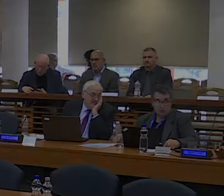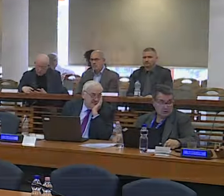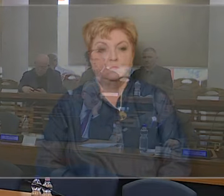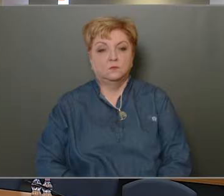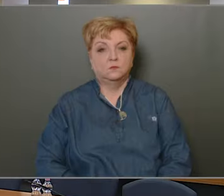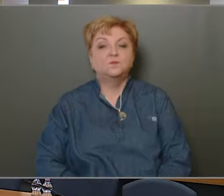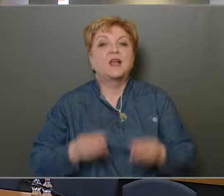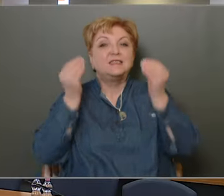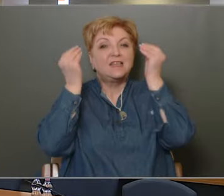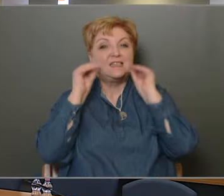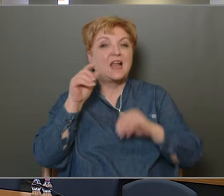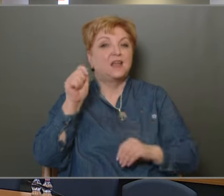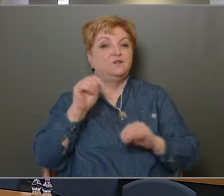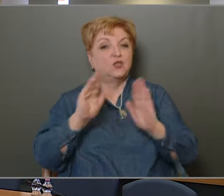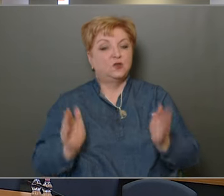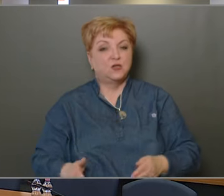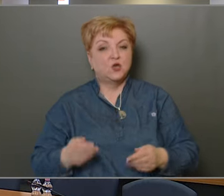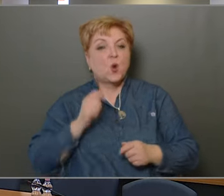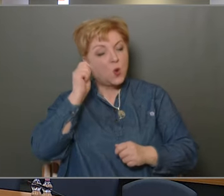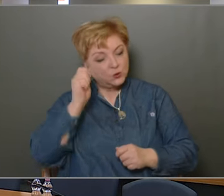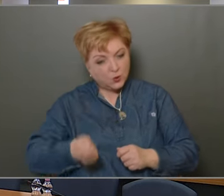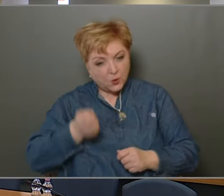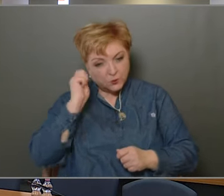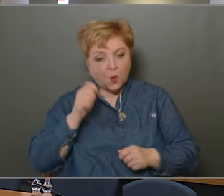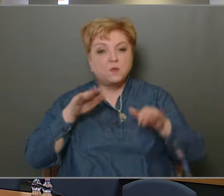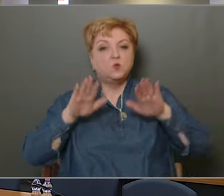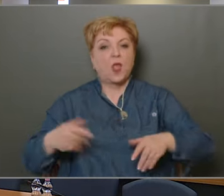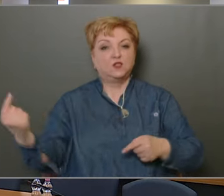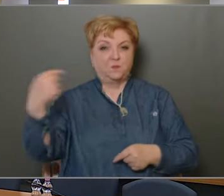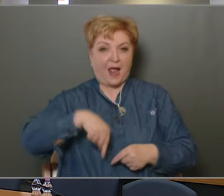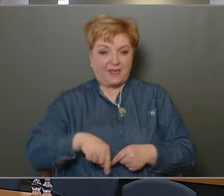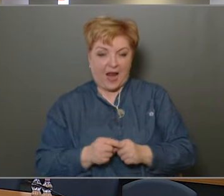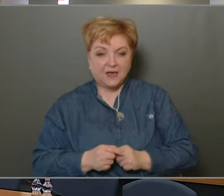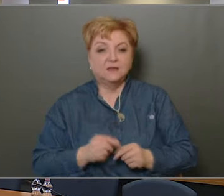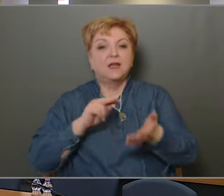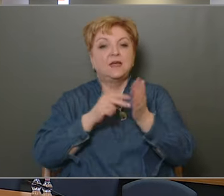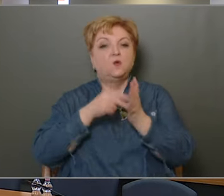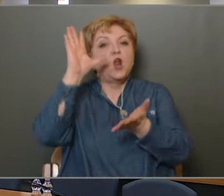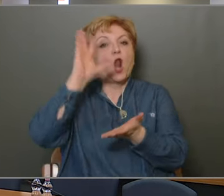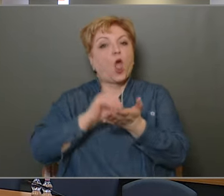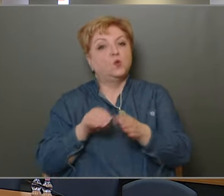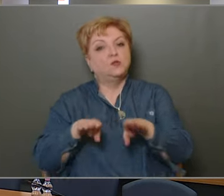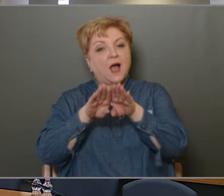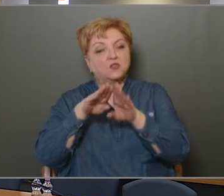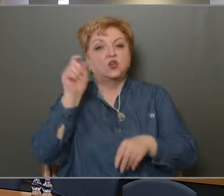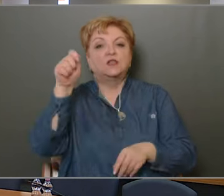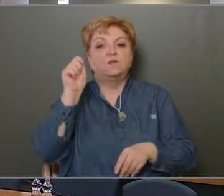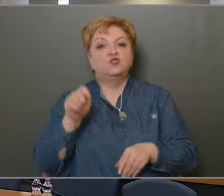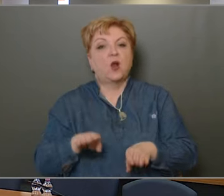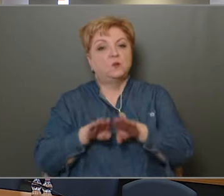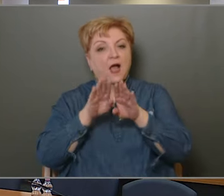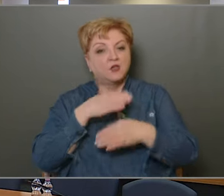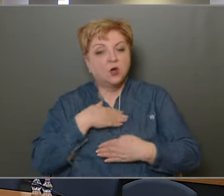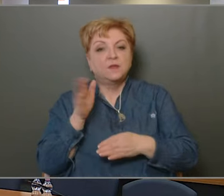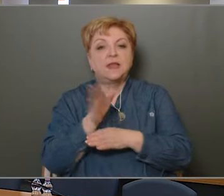Tisztelt képviselőtestület! Köszöntöm a képviselőtestület ülésén megjelent kerületig lakótársakat, képviselőtársainkat,